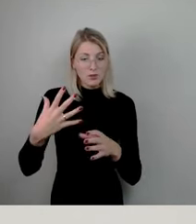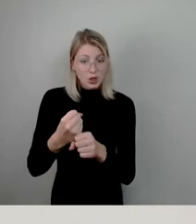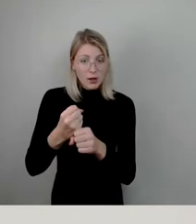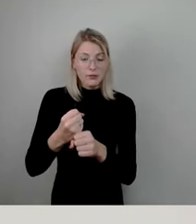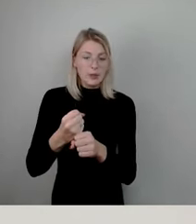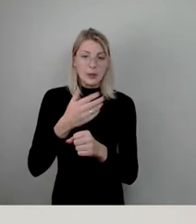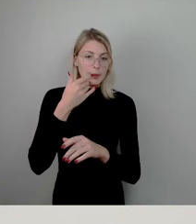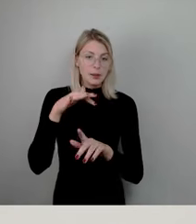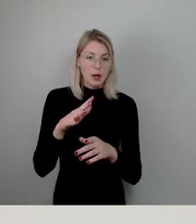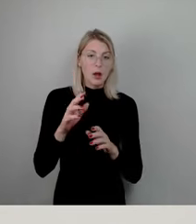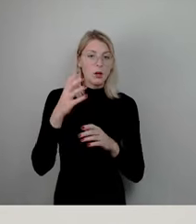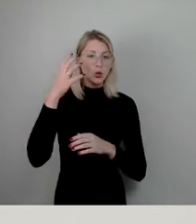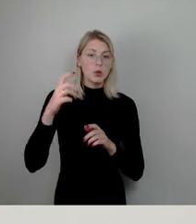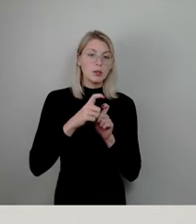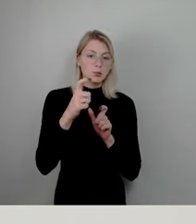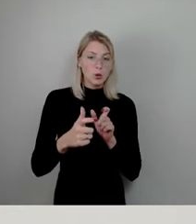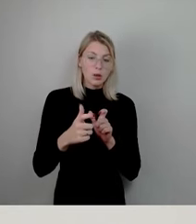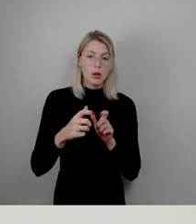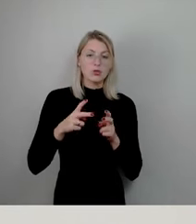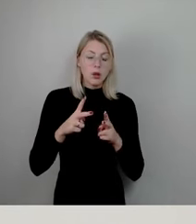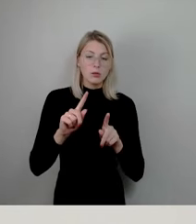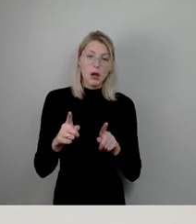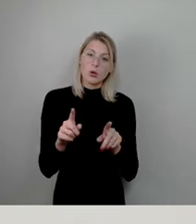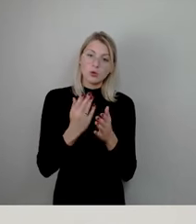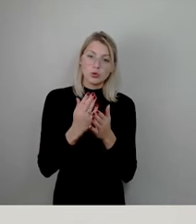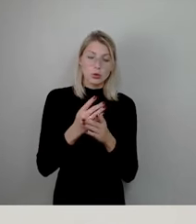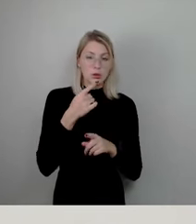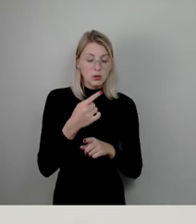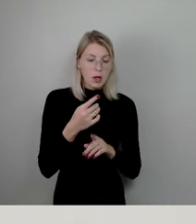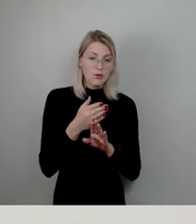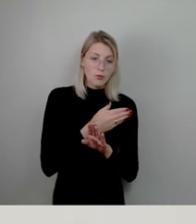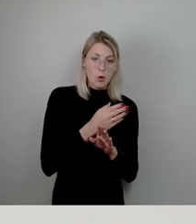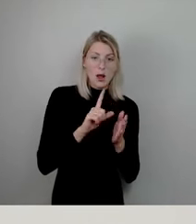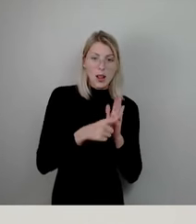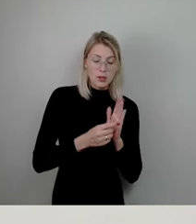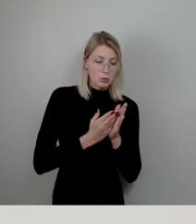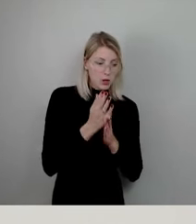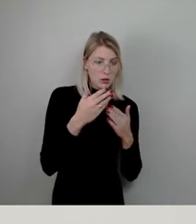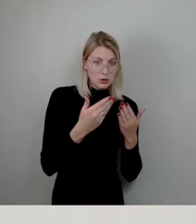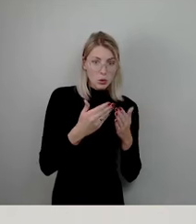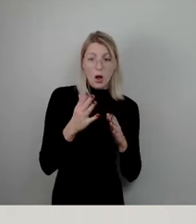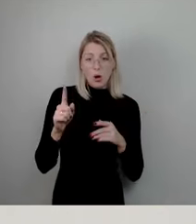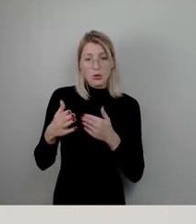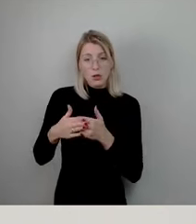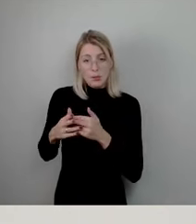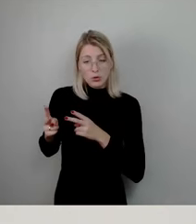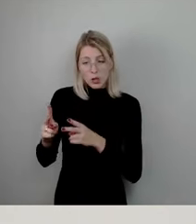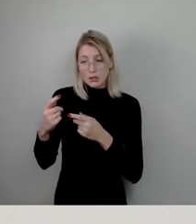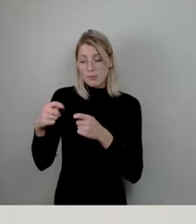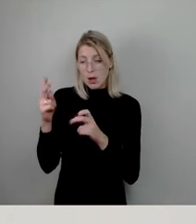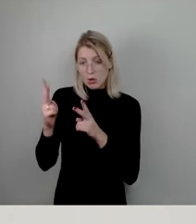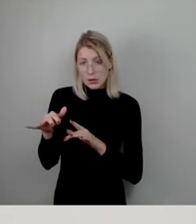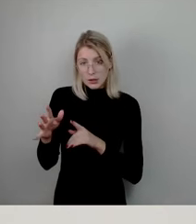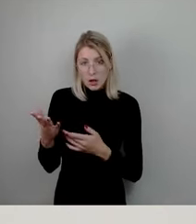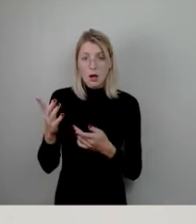auch ganz klar reingeschrieben. Planungsseitig sind Vorleistungen getroffen worden, auch in den Nebenstraßen. Es gibt auch Baurecht. Aber